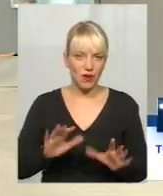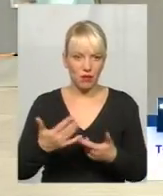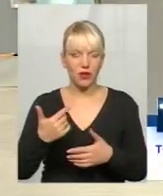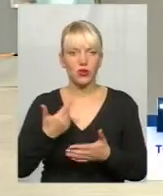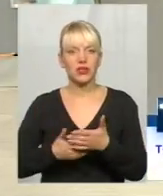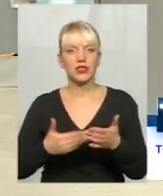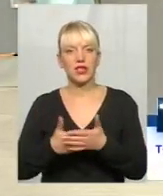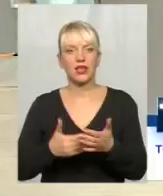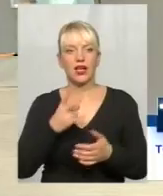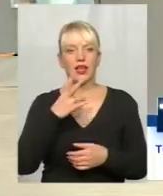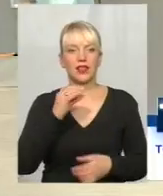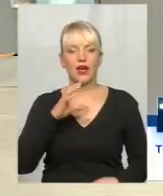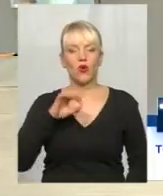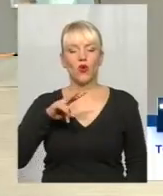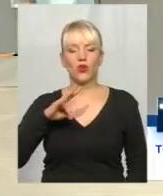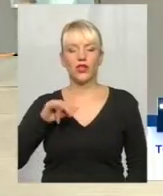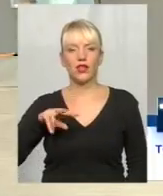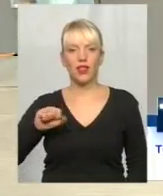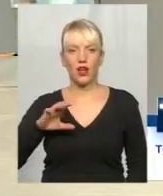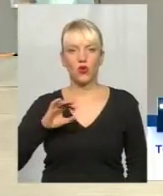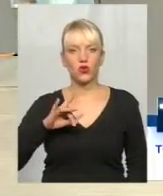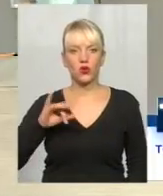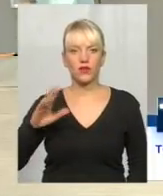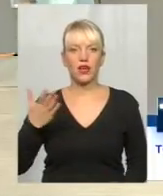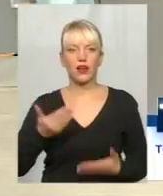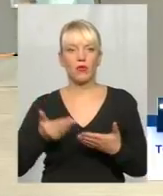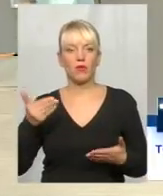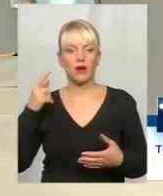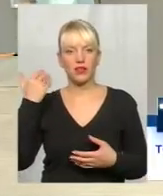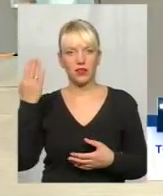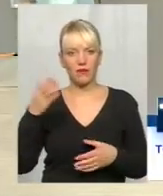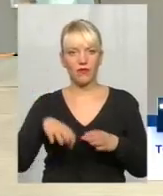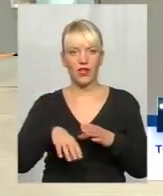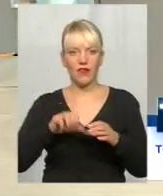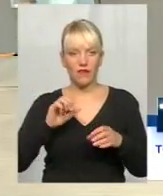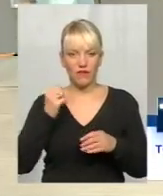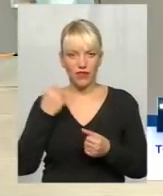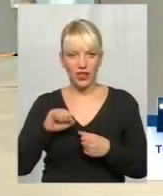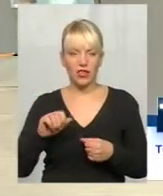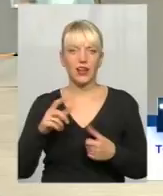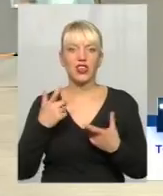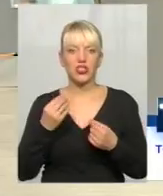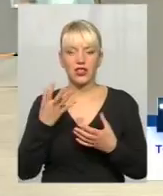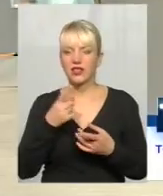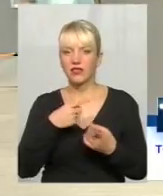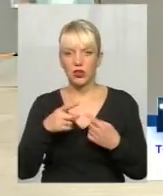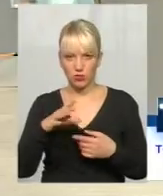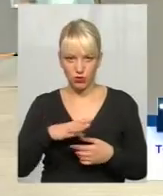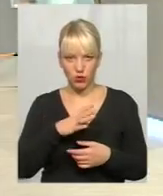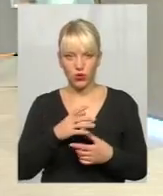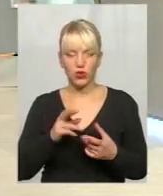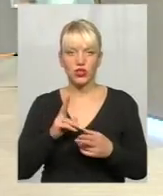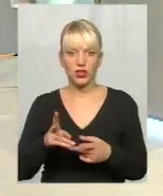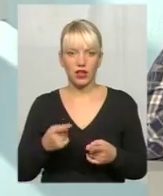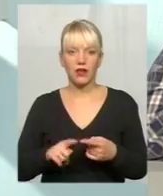здається, з Ніли Островського, яка попередньо виграла вибори, там, ось, ще десь було, чи тільки, от, в Красивові? Власне, із тих, які